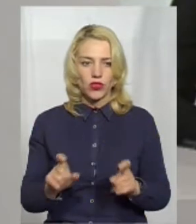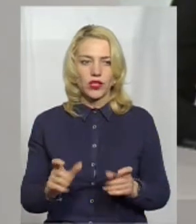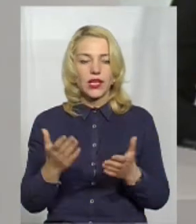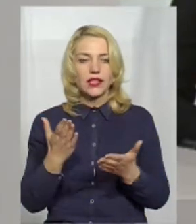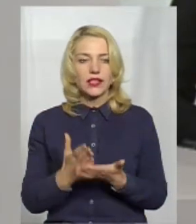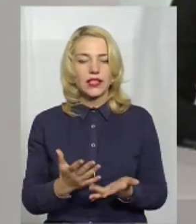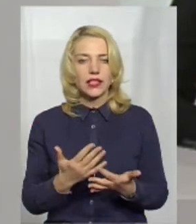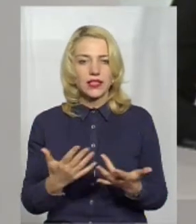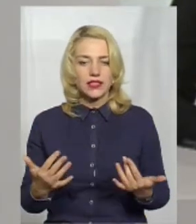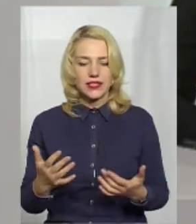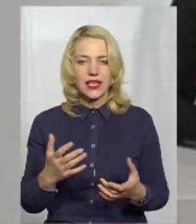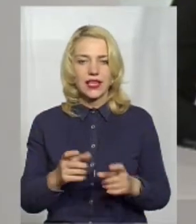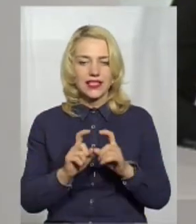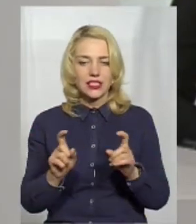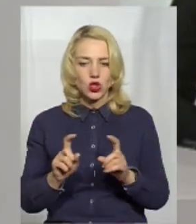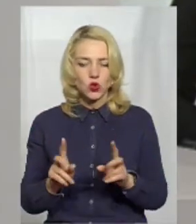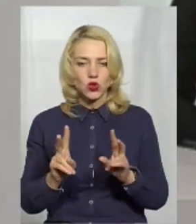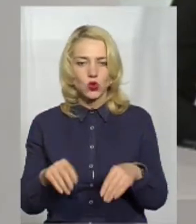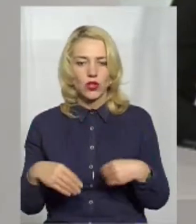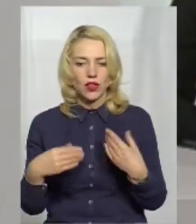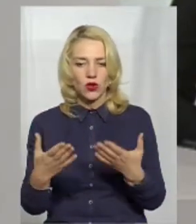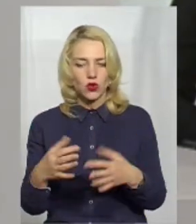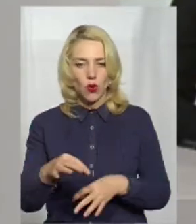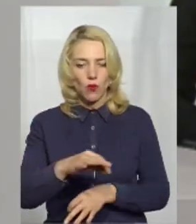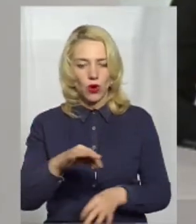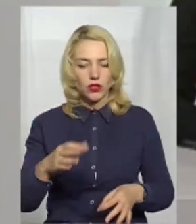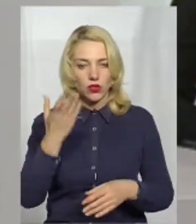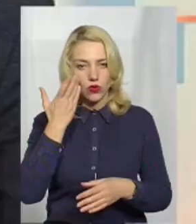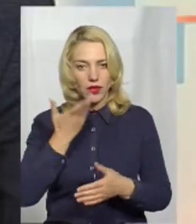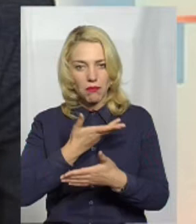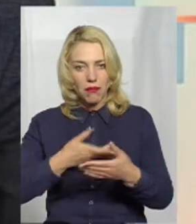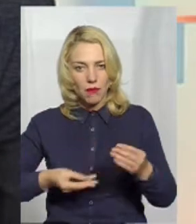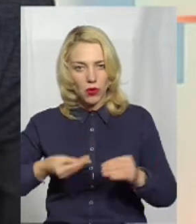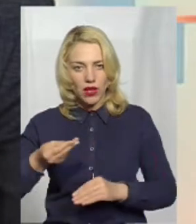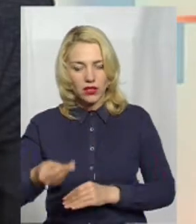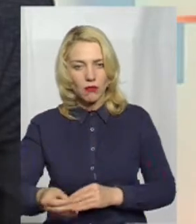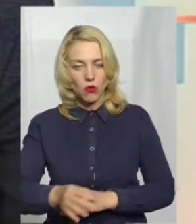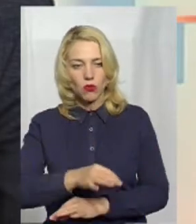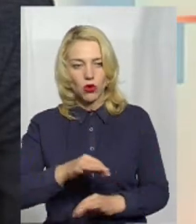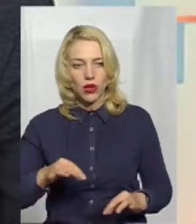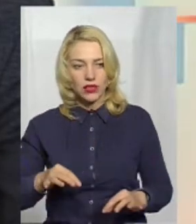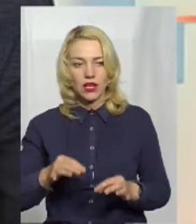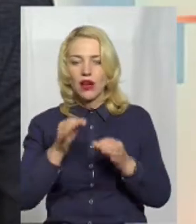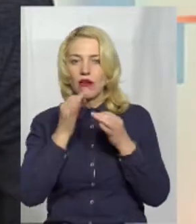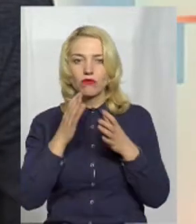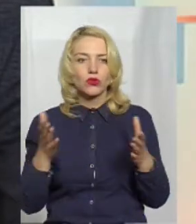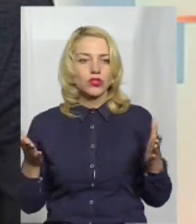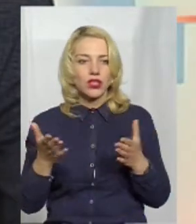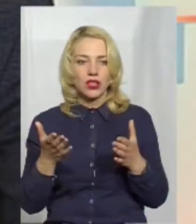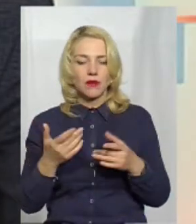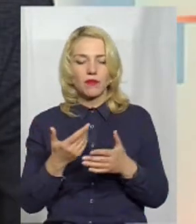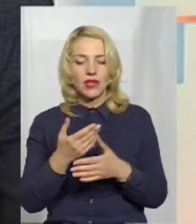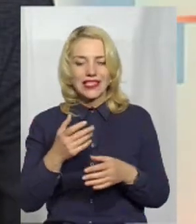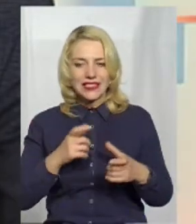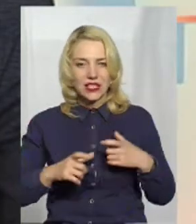інституції, які надають проєкти. І коли ми подаємо проєкт в будь-яку інституцію, ми